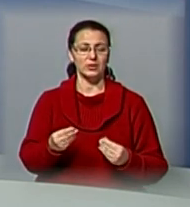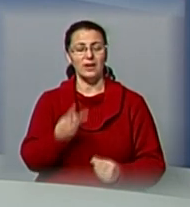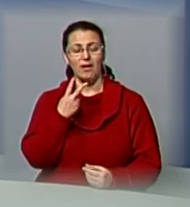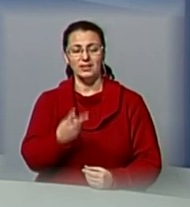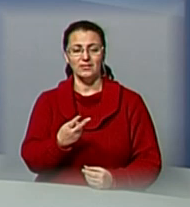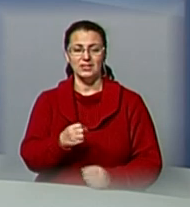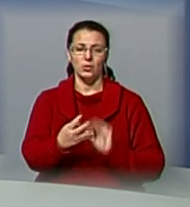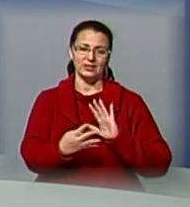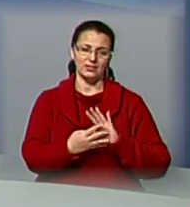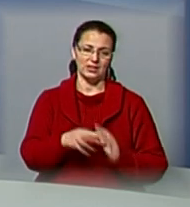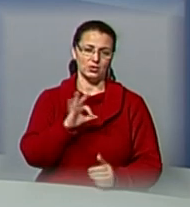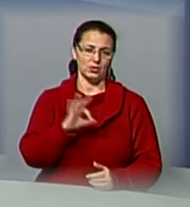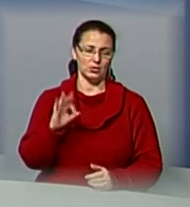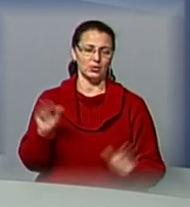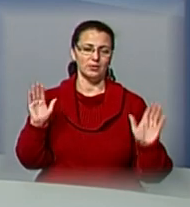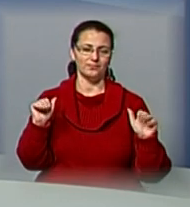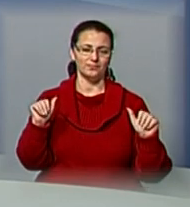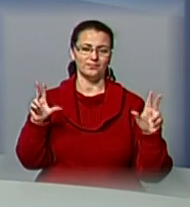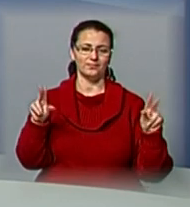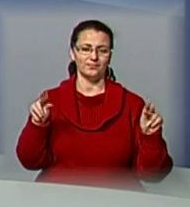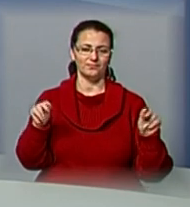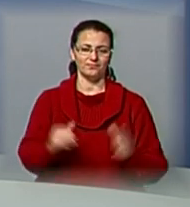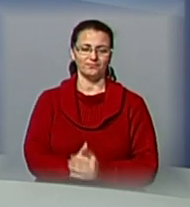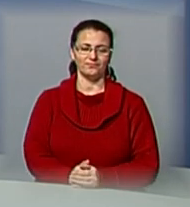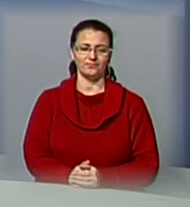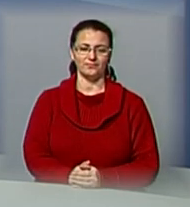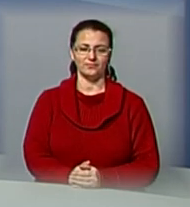Дивіться вже о 19-й. Тоді побачимось. Дочекайтесь.